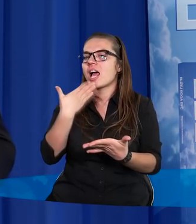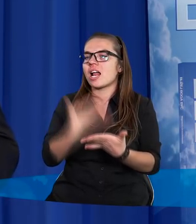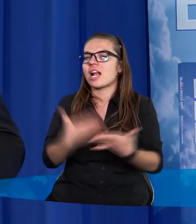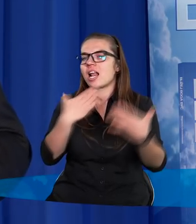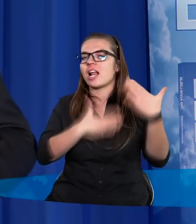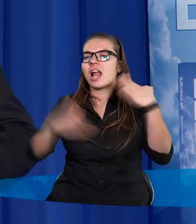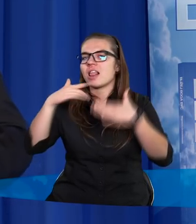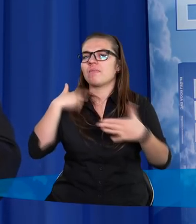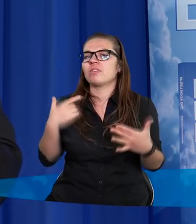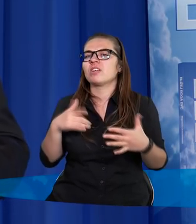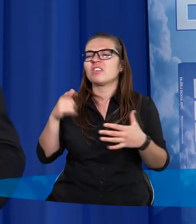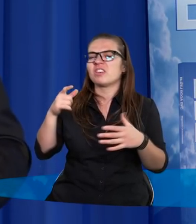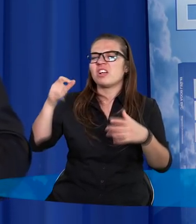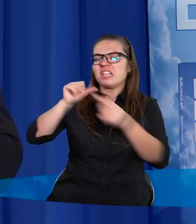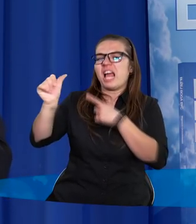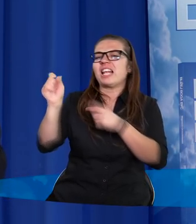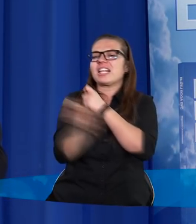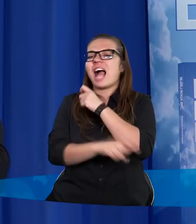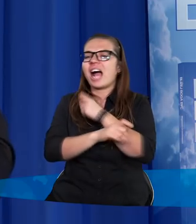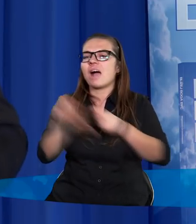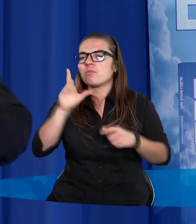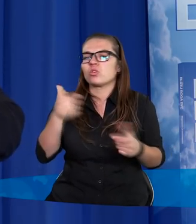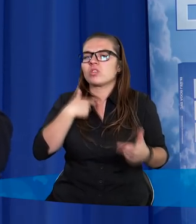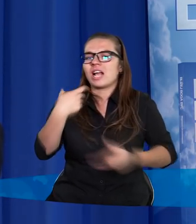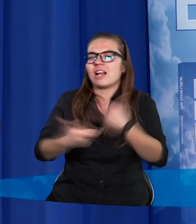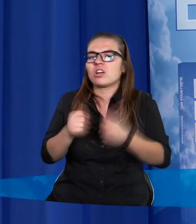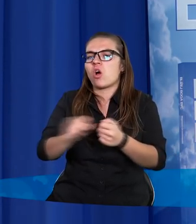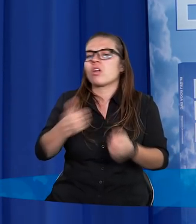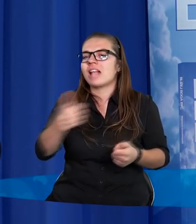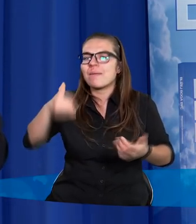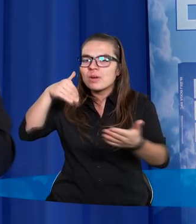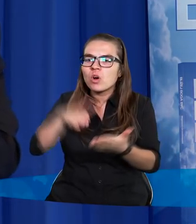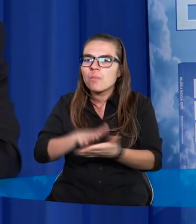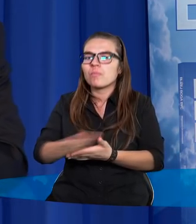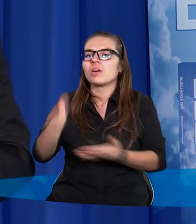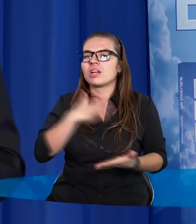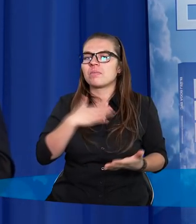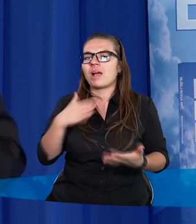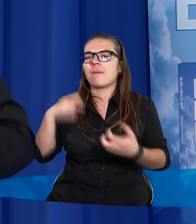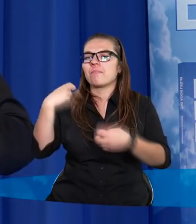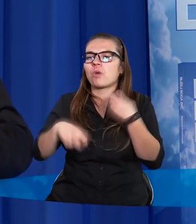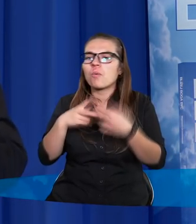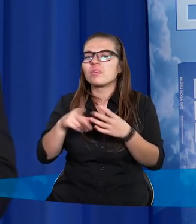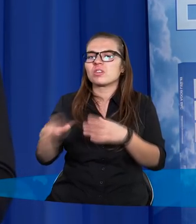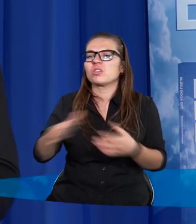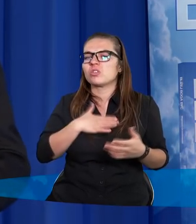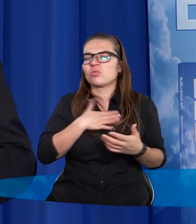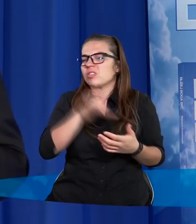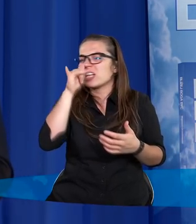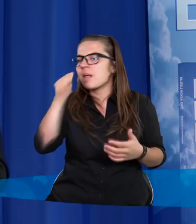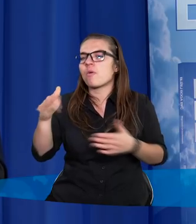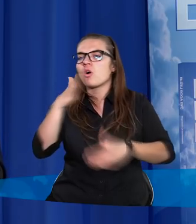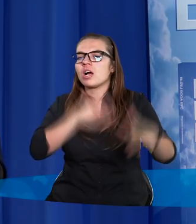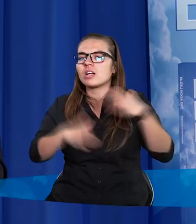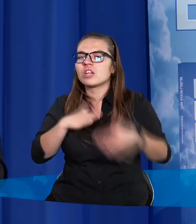nade mną wisi kara Boża? Co ja takiego zrobiłem, że już od samego początku mam pod górę i nie mogę się cieszyć